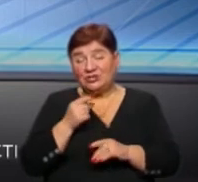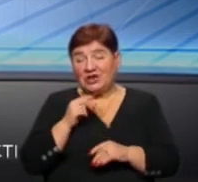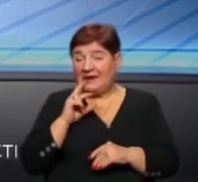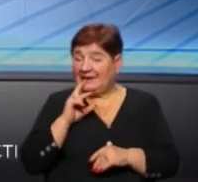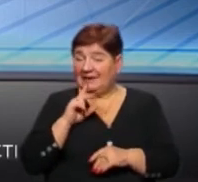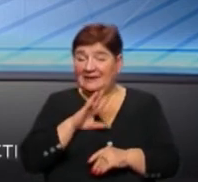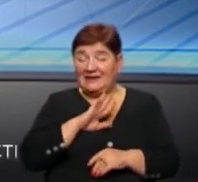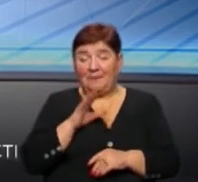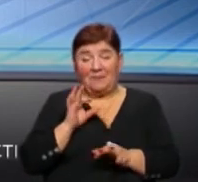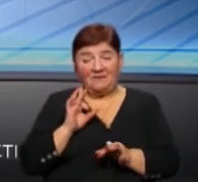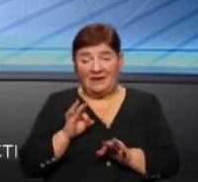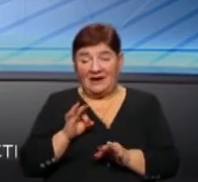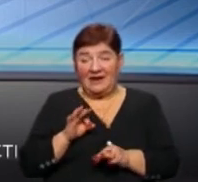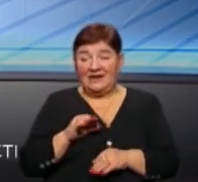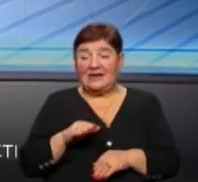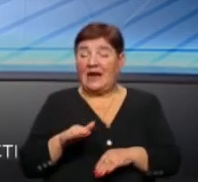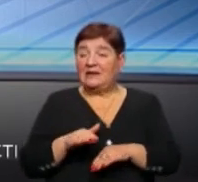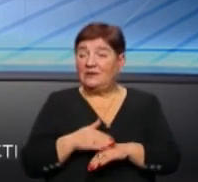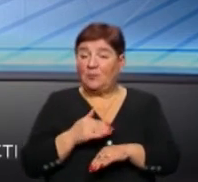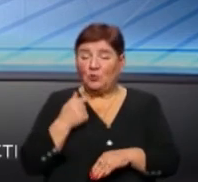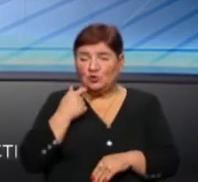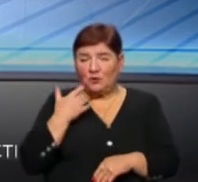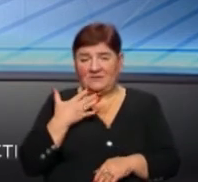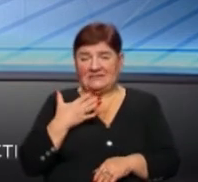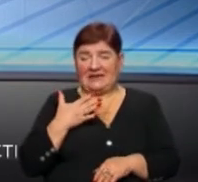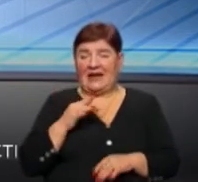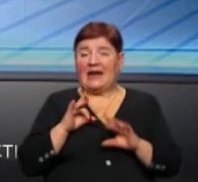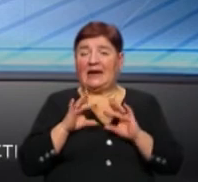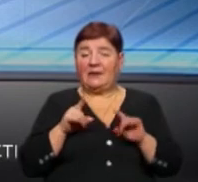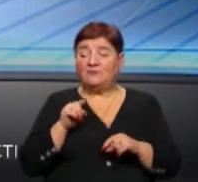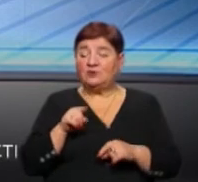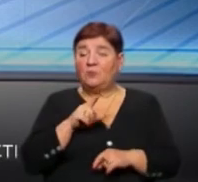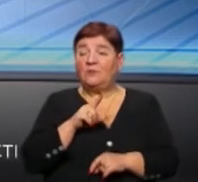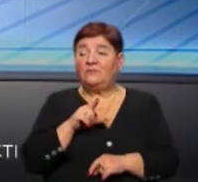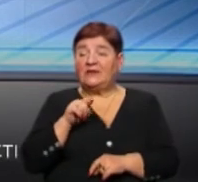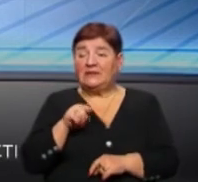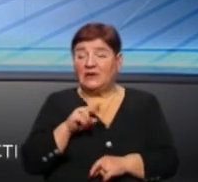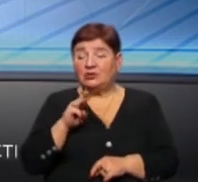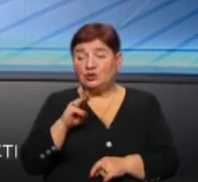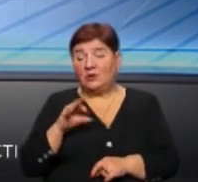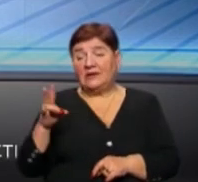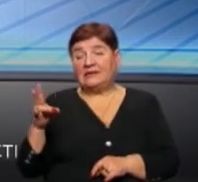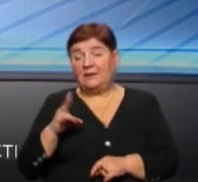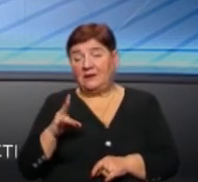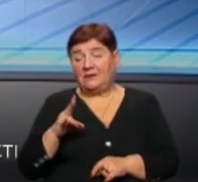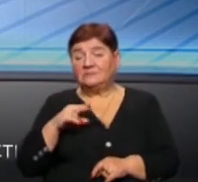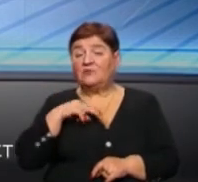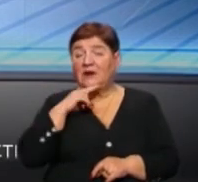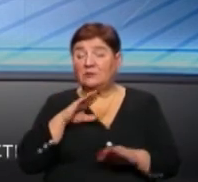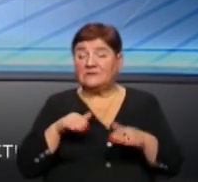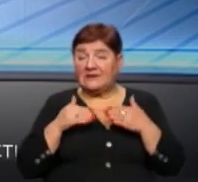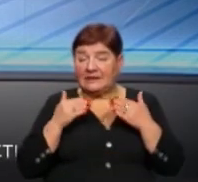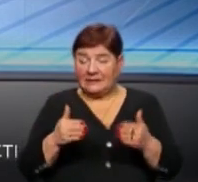невірне. Є поняття недобросовісної реклами. От саме в цьому визначені і закладено те, на що треба звертати увагу. Якщо є